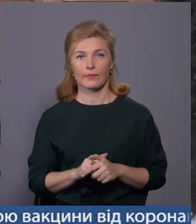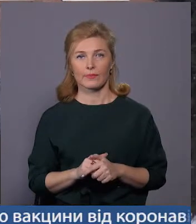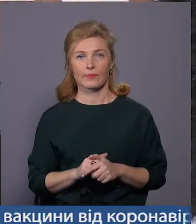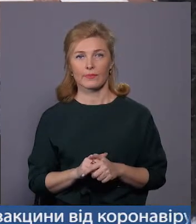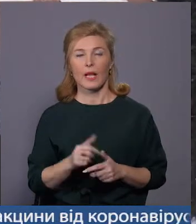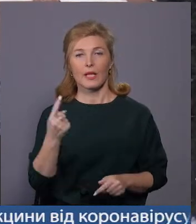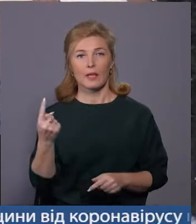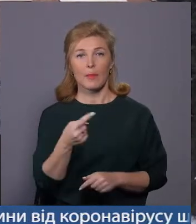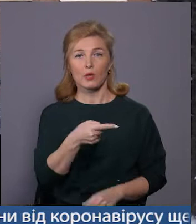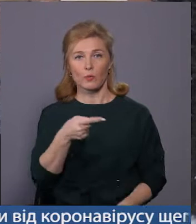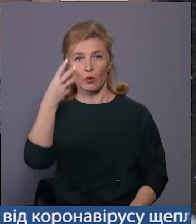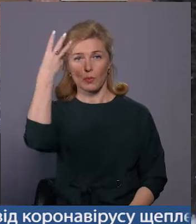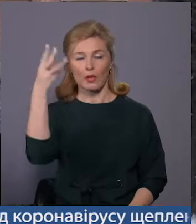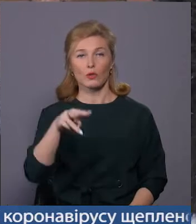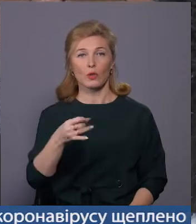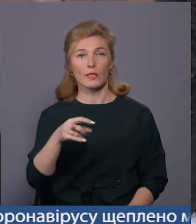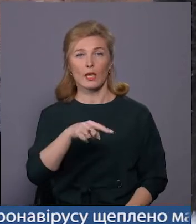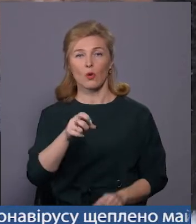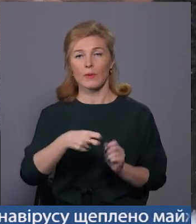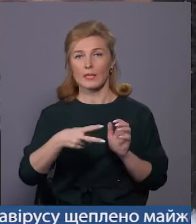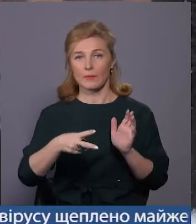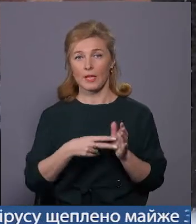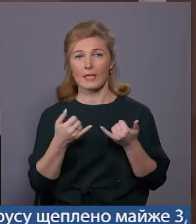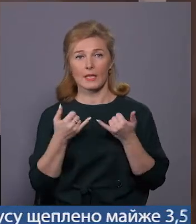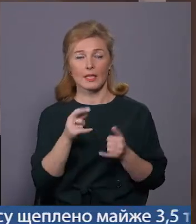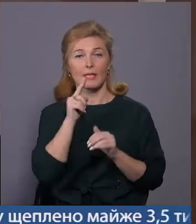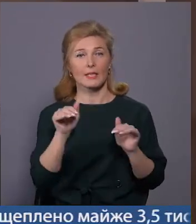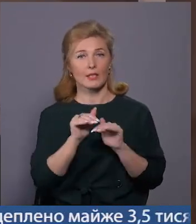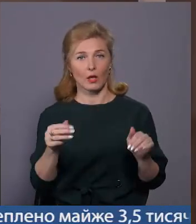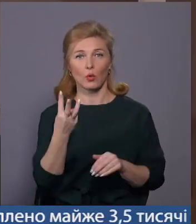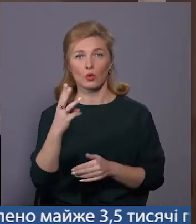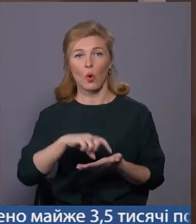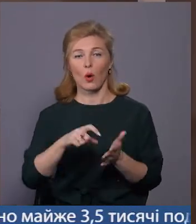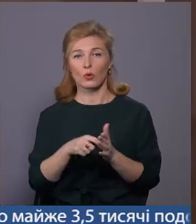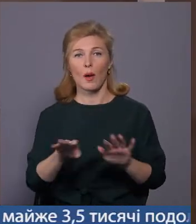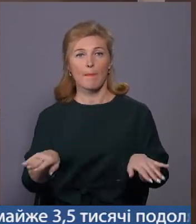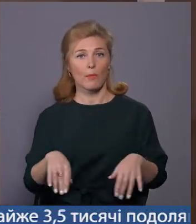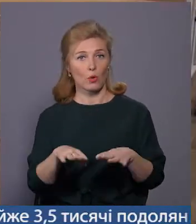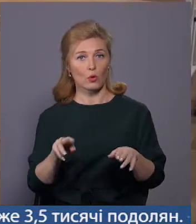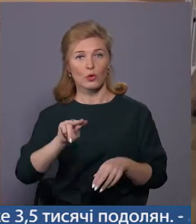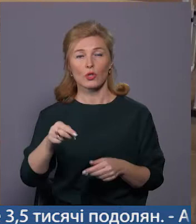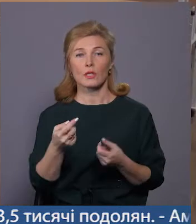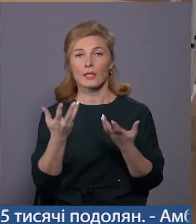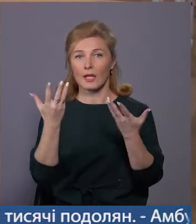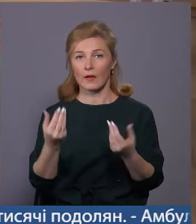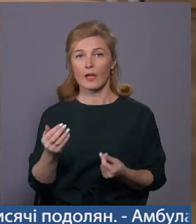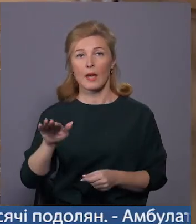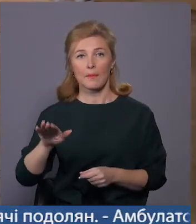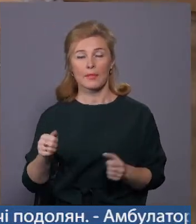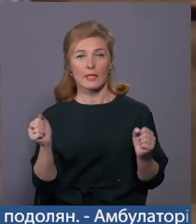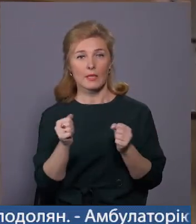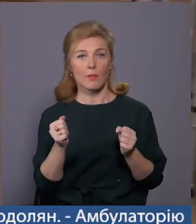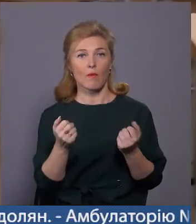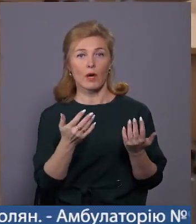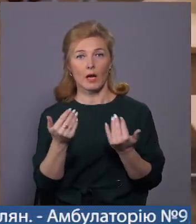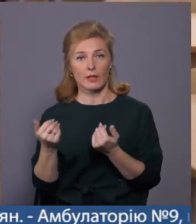На першому поверсі Хмельницького ліцею номер 17 нині тихо. У трьох аудиторіях порожньо. Через кілька днів після зимових канікул у